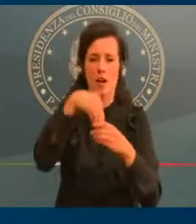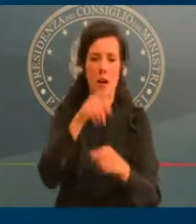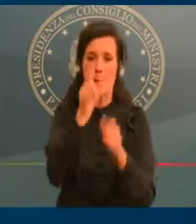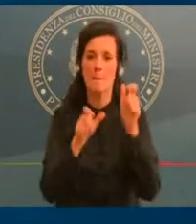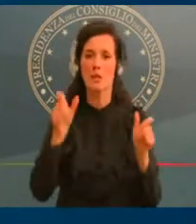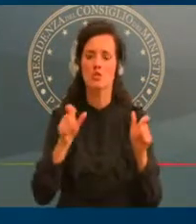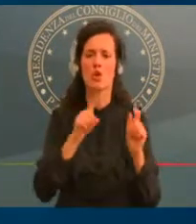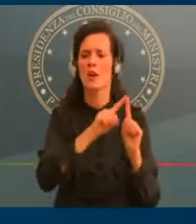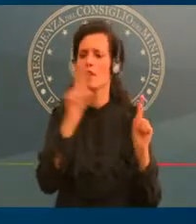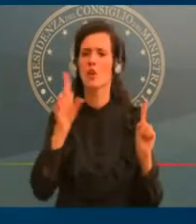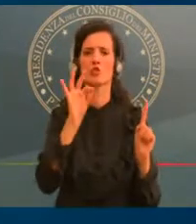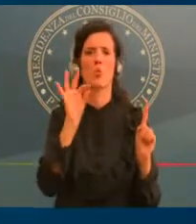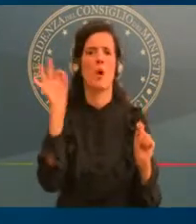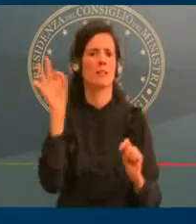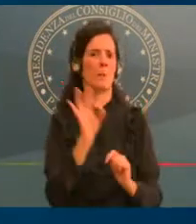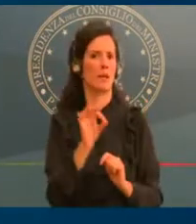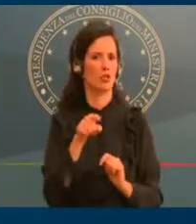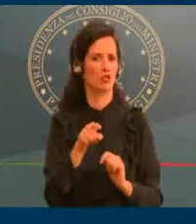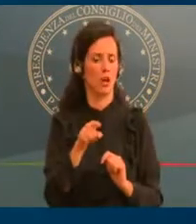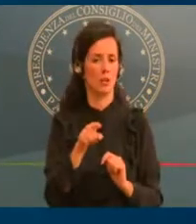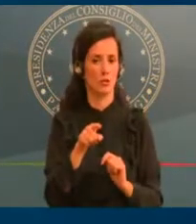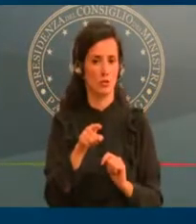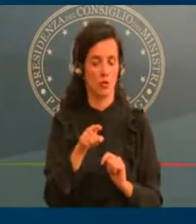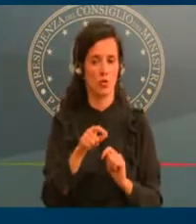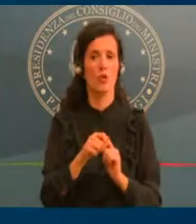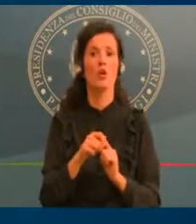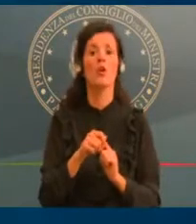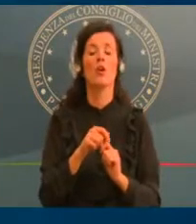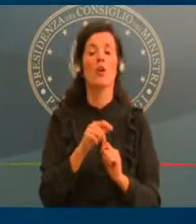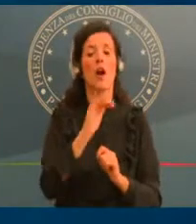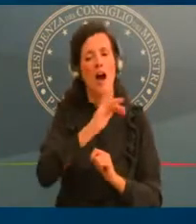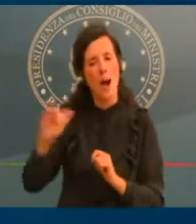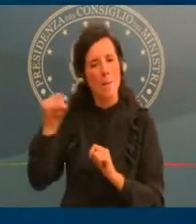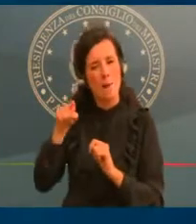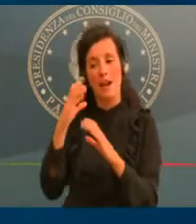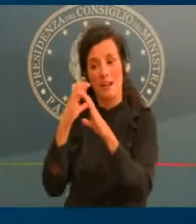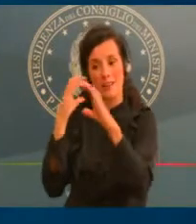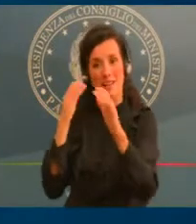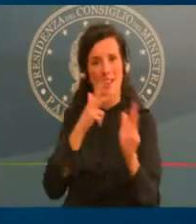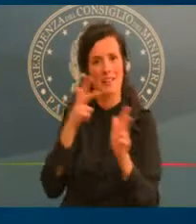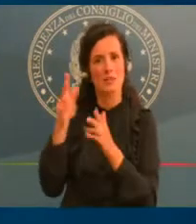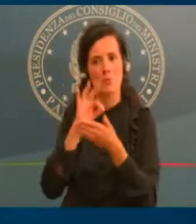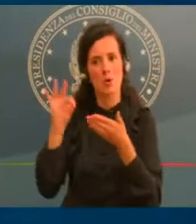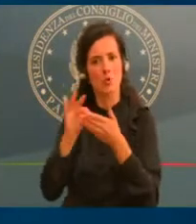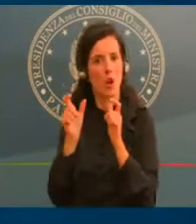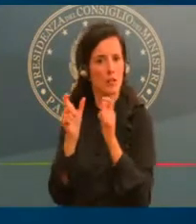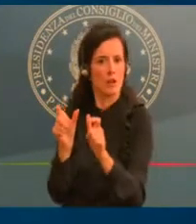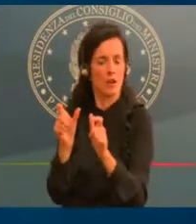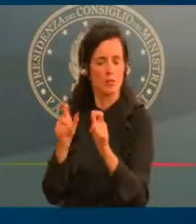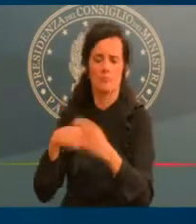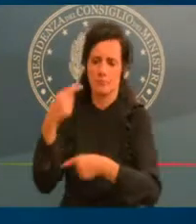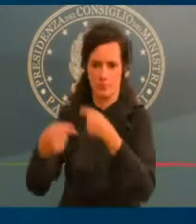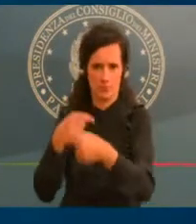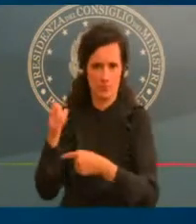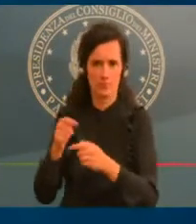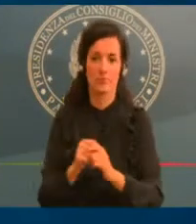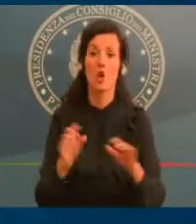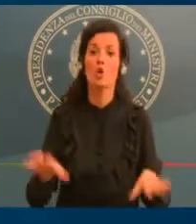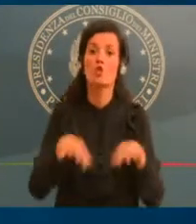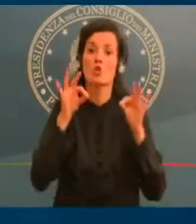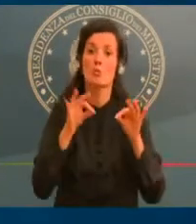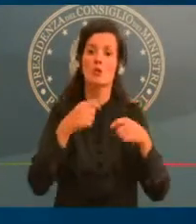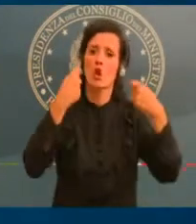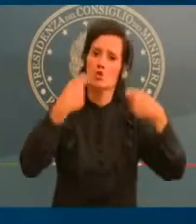Sono sospese le scommesse giochi e videogiochi anche nei bar e nelle tabaccherie. Bar e